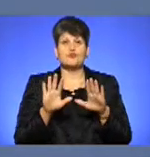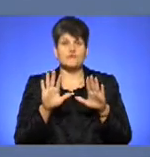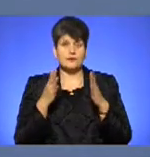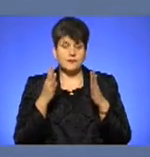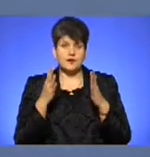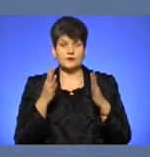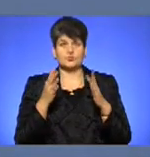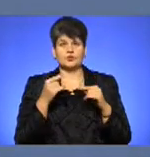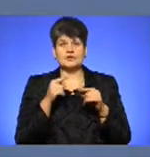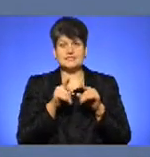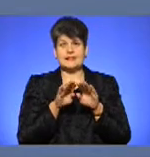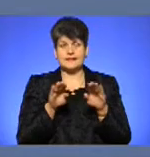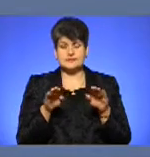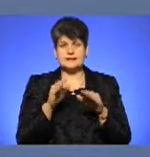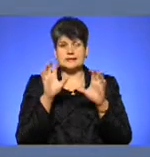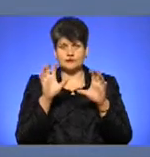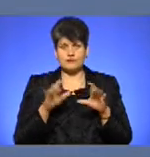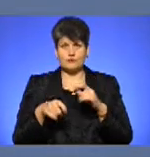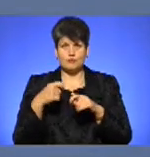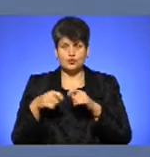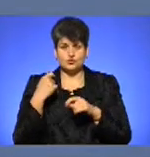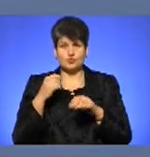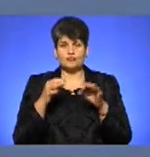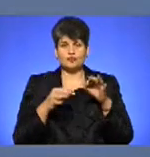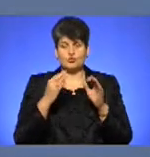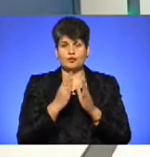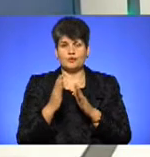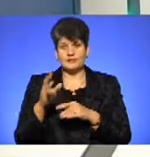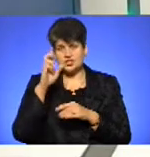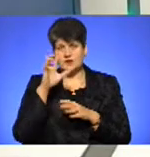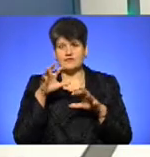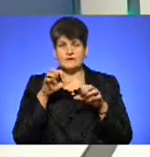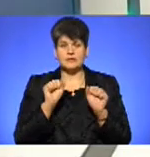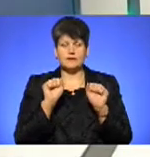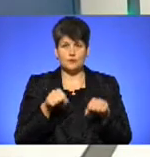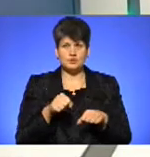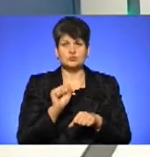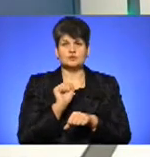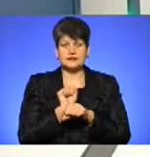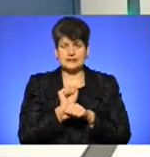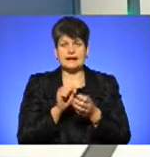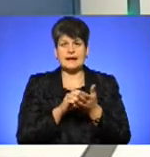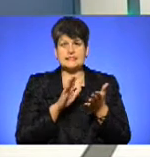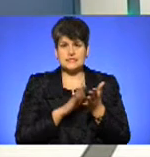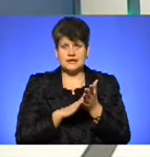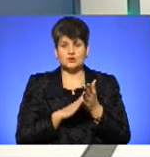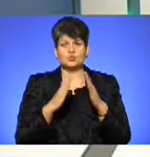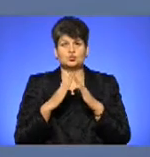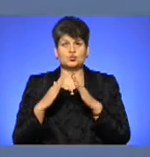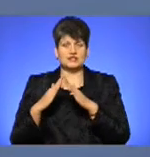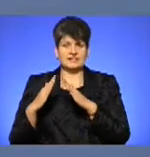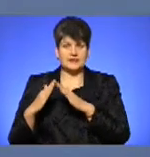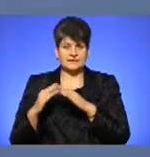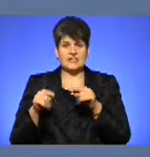на одній ланці законодавство порушено, то в судовому порядку державна влада може припинити реєстрацію цих будівель і